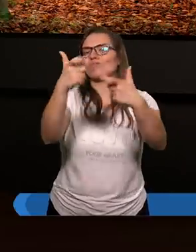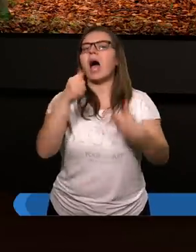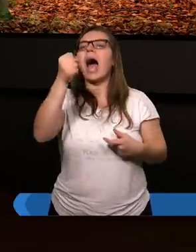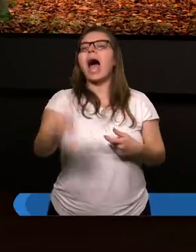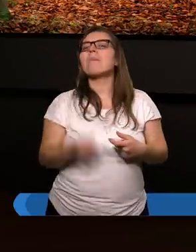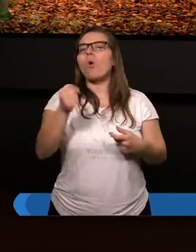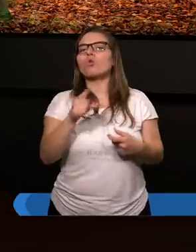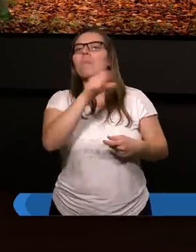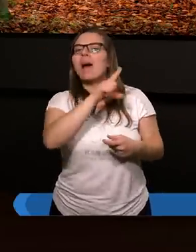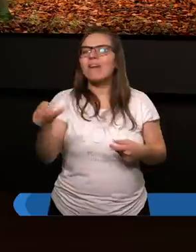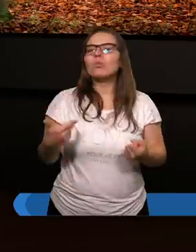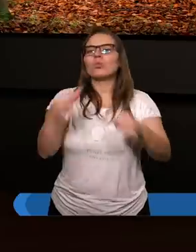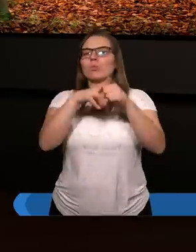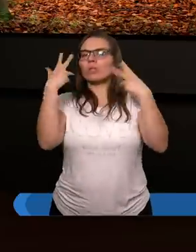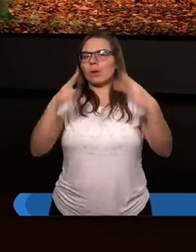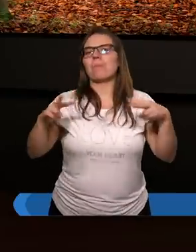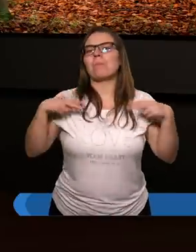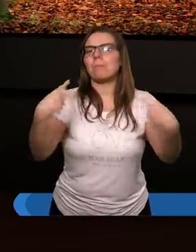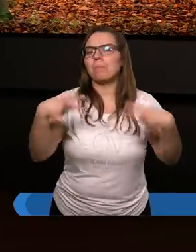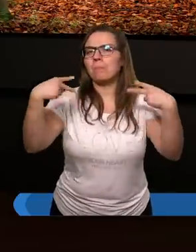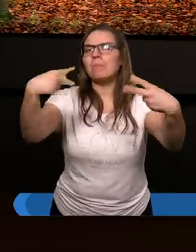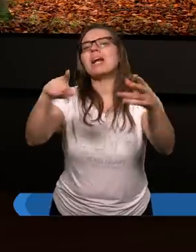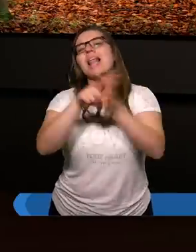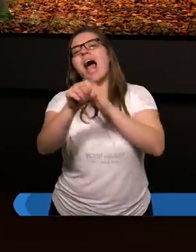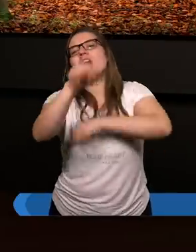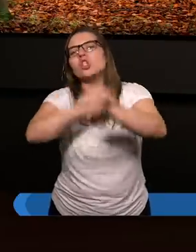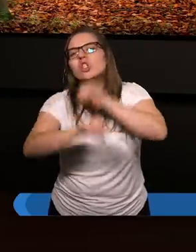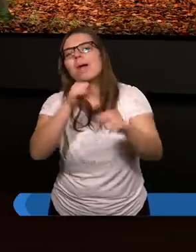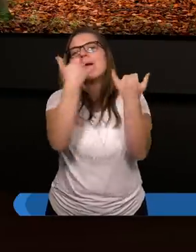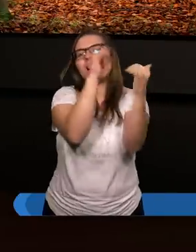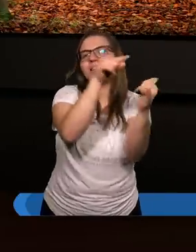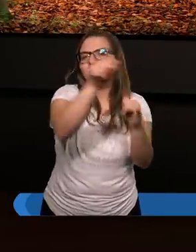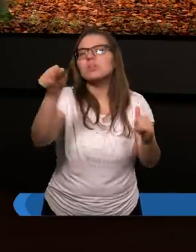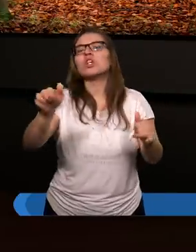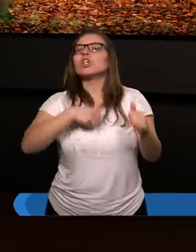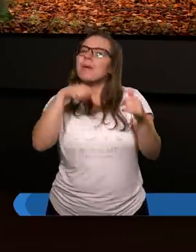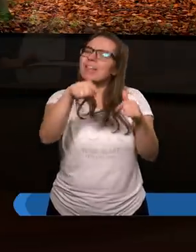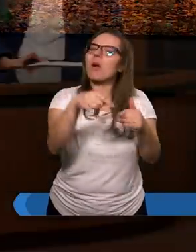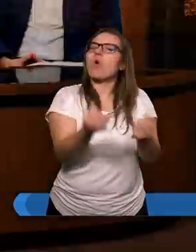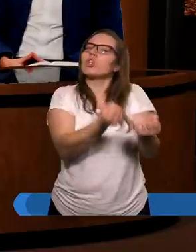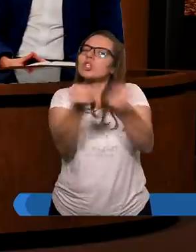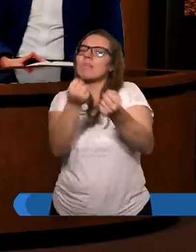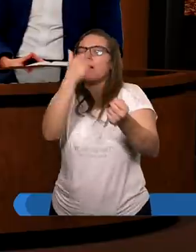głosił Paweł i którą chciał przekazać Rzymianom. żeby się tego trzymali.